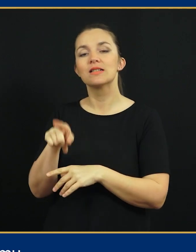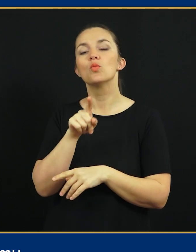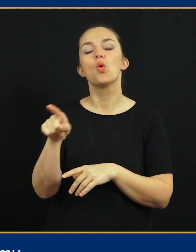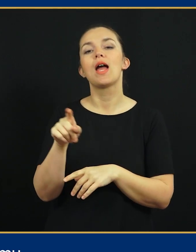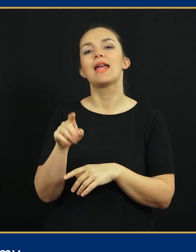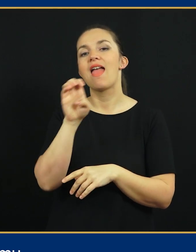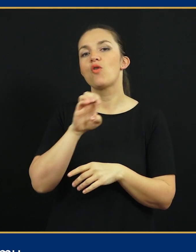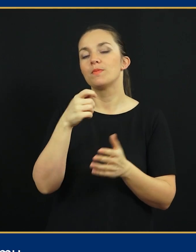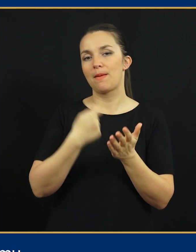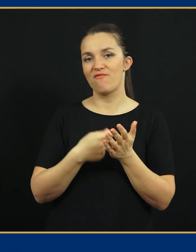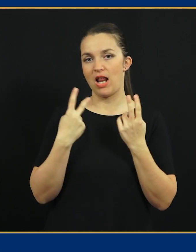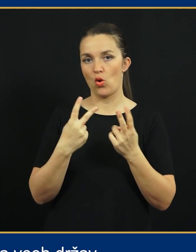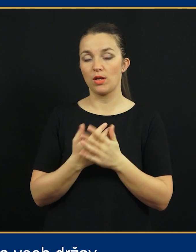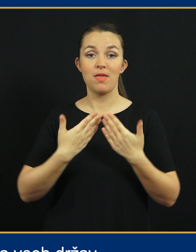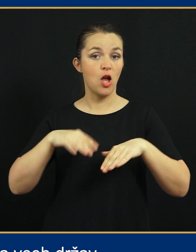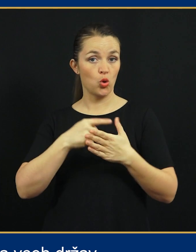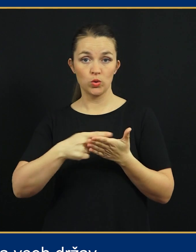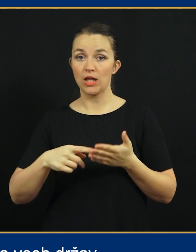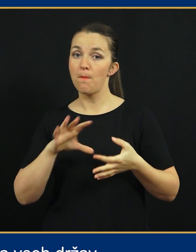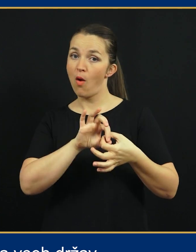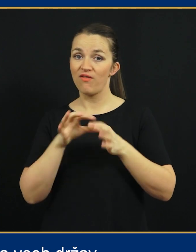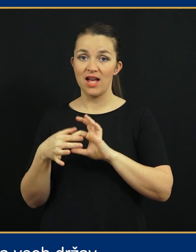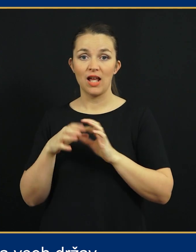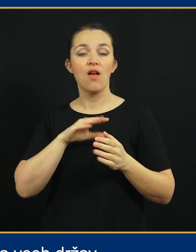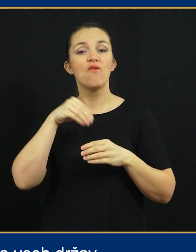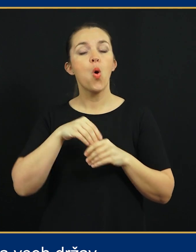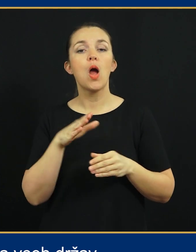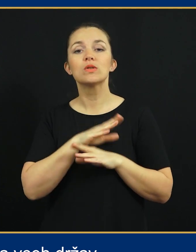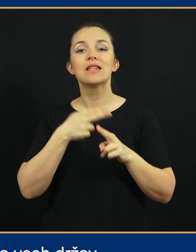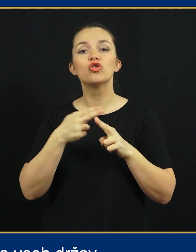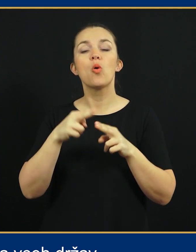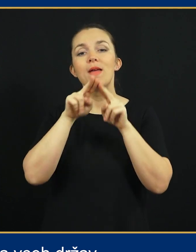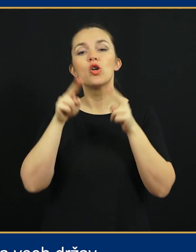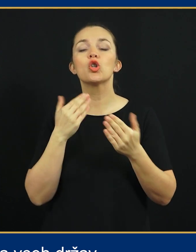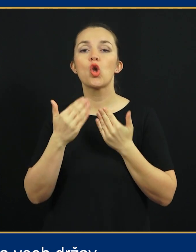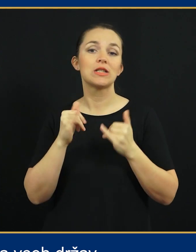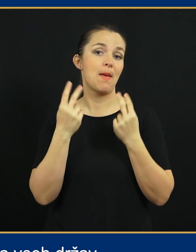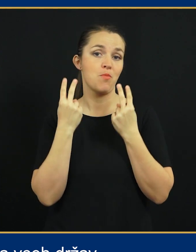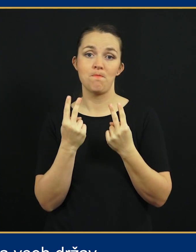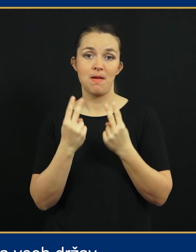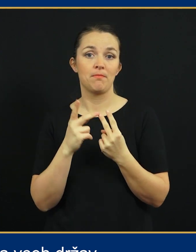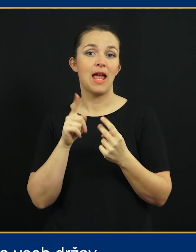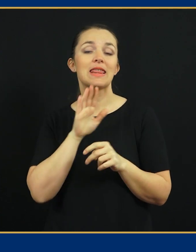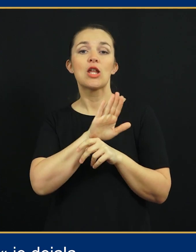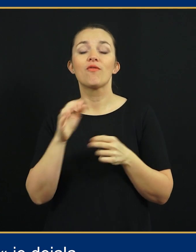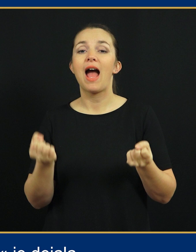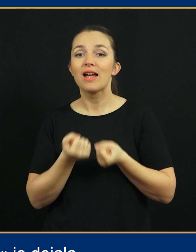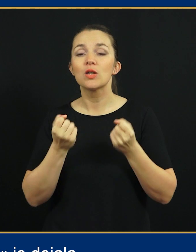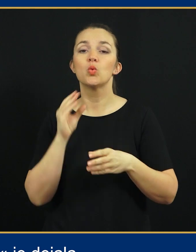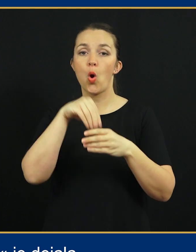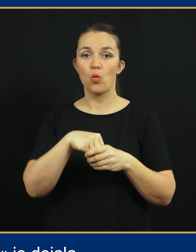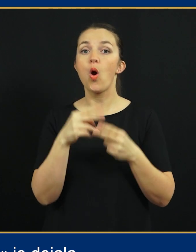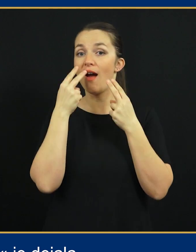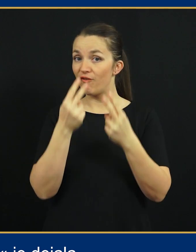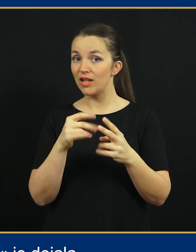evropskim vrednotom. Naše usode so povezane in vloga vseh držav v mednarodnih odnosih je pomembna, ter njihova